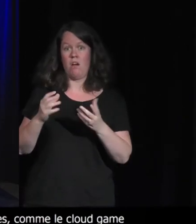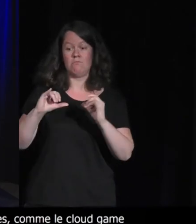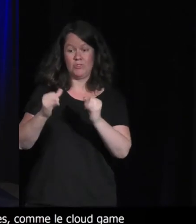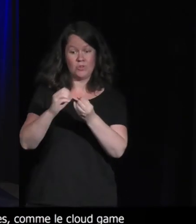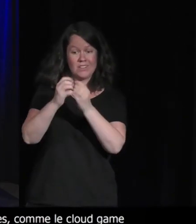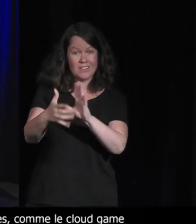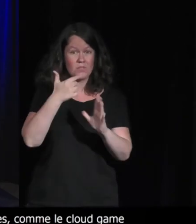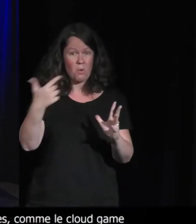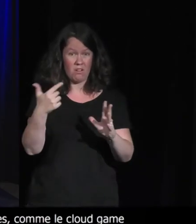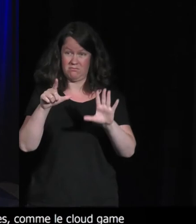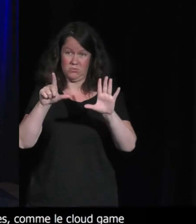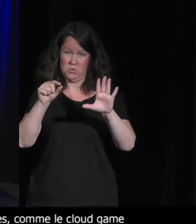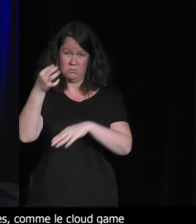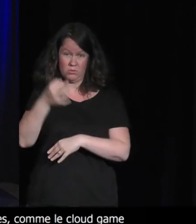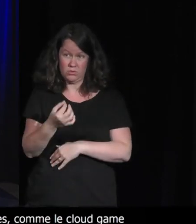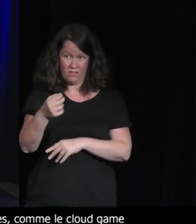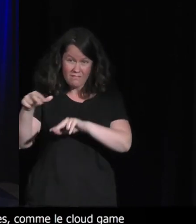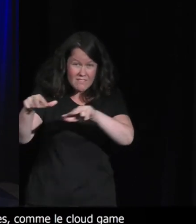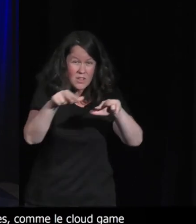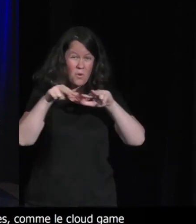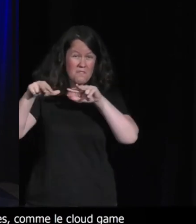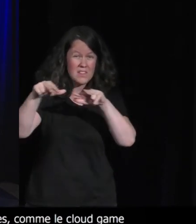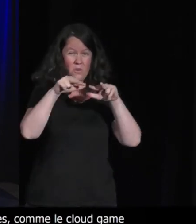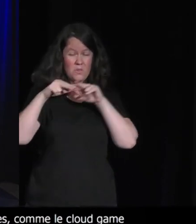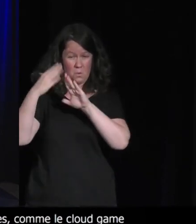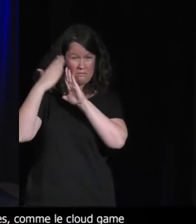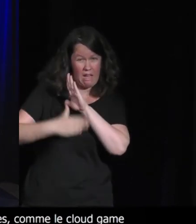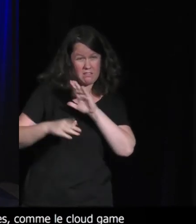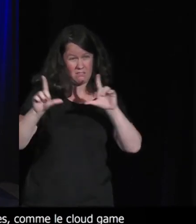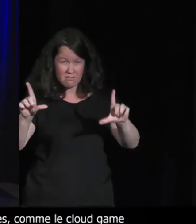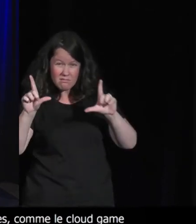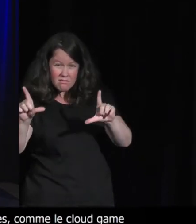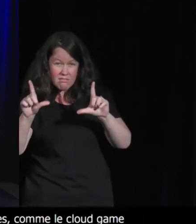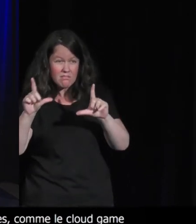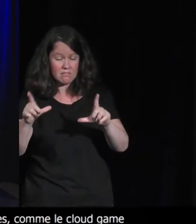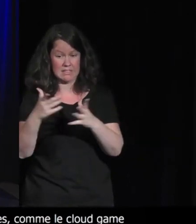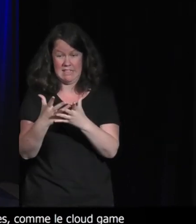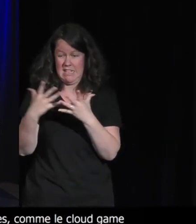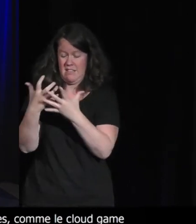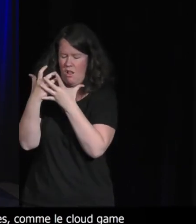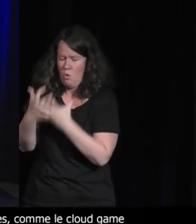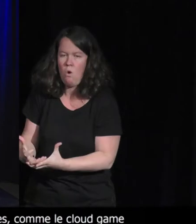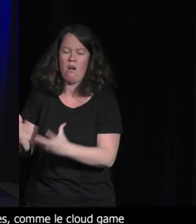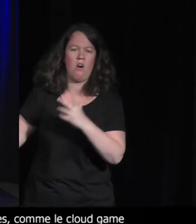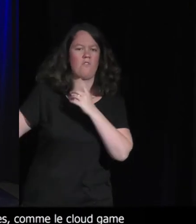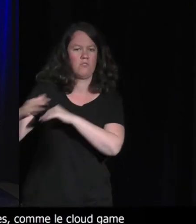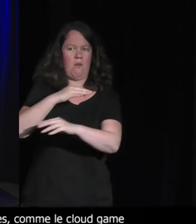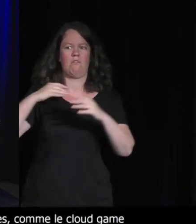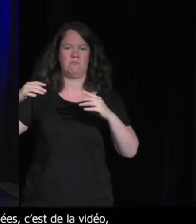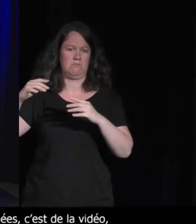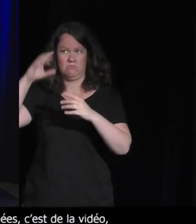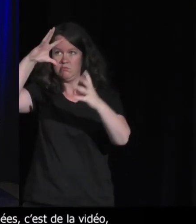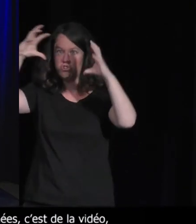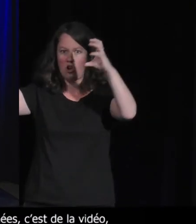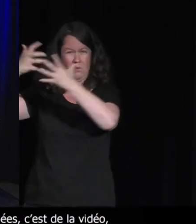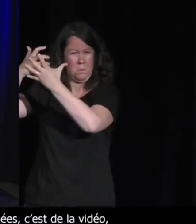le streaming a un très, très gros impact sur le bilan environnemental du numérique. Et avec l'arrivée du jeu vidéo en streaming, on ne sait pas encore de combien